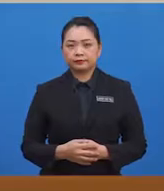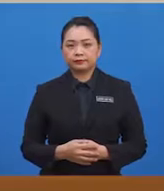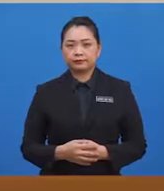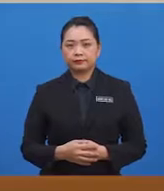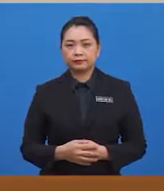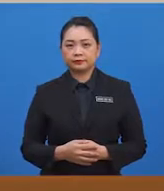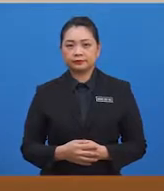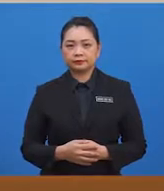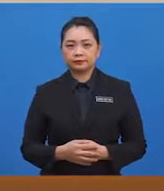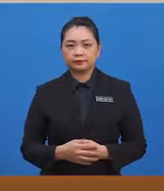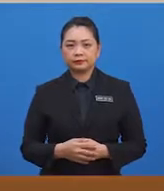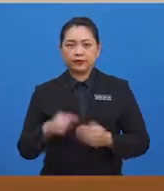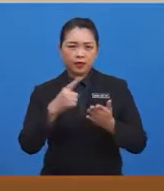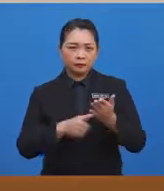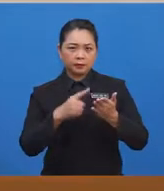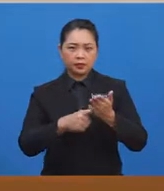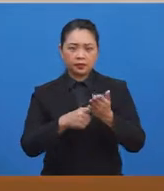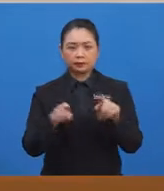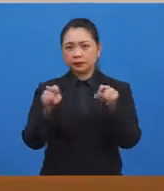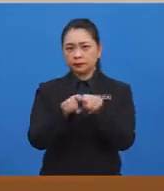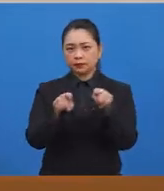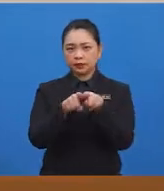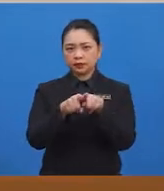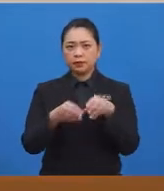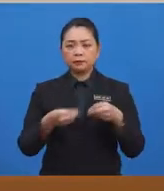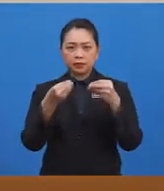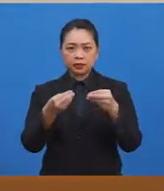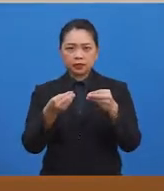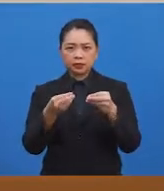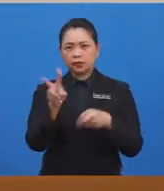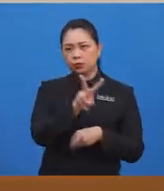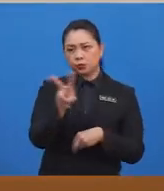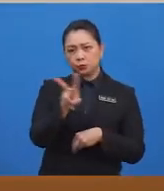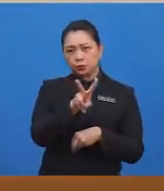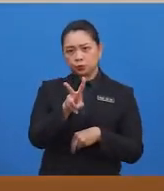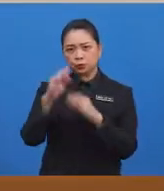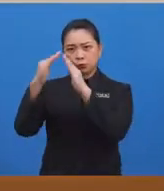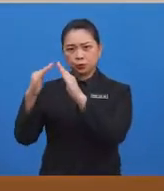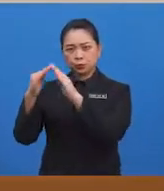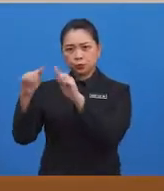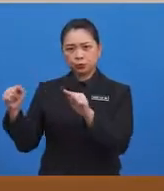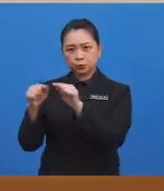Apakah persamaan bagi kedua-dua segi tiga ini?